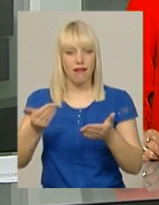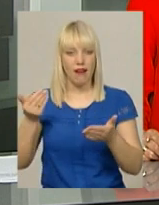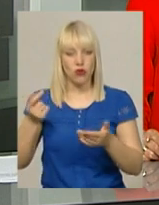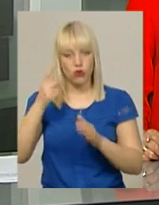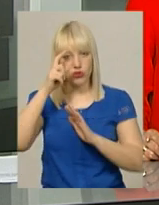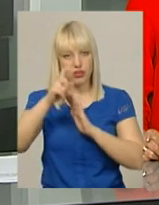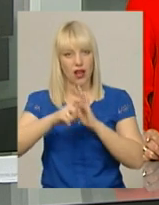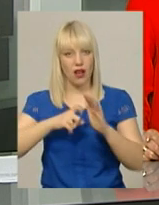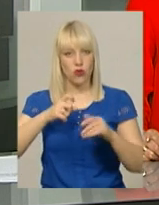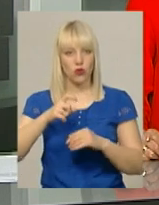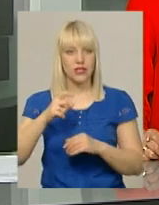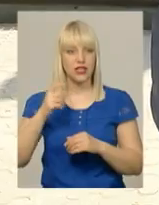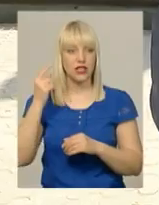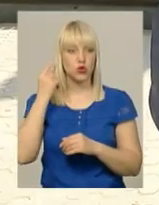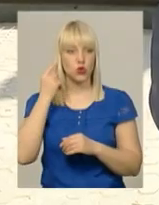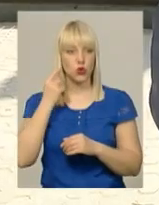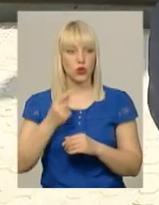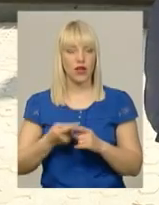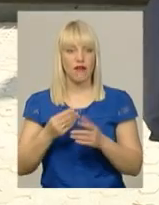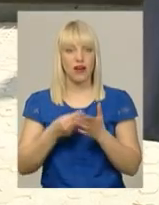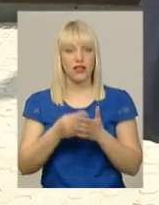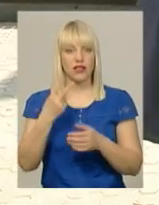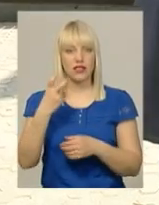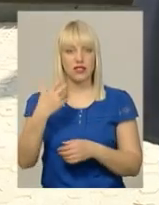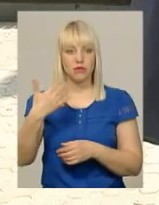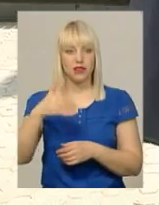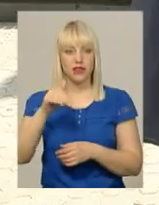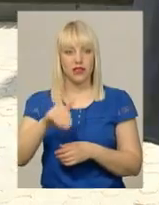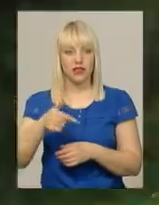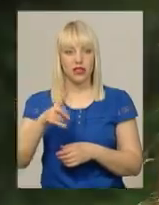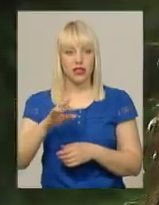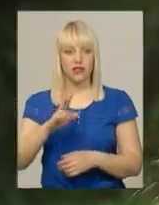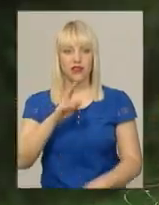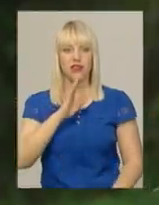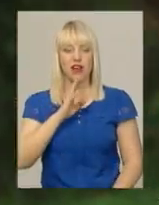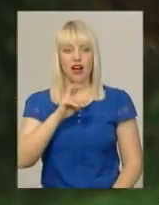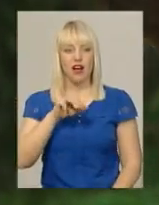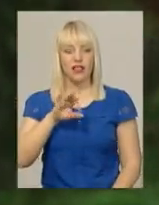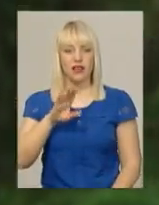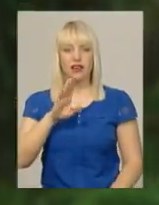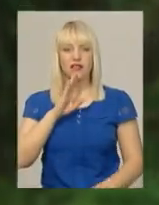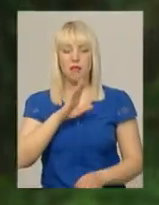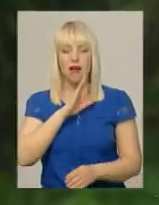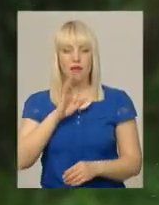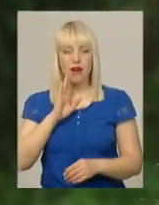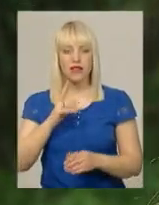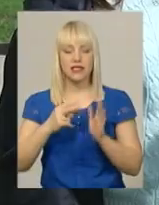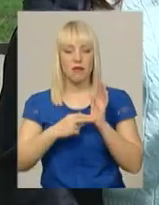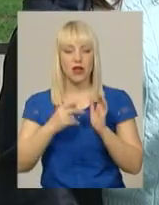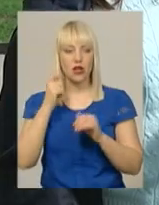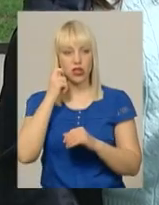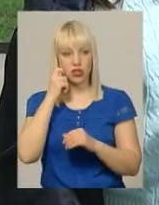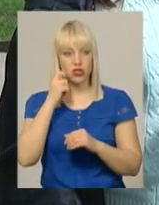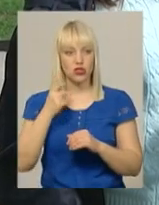тисяч гривень. Хмельничанка Катерина – мама семирічної дівчинки з вадами слуху. Розповідає про те, що дитина не